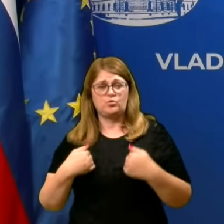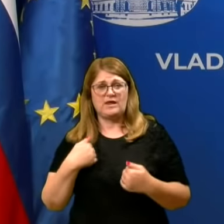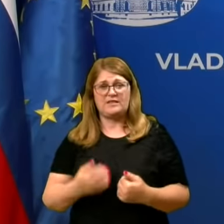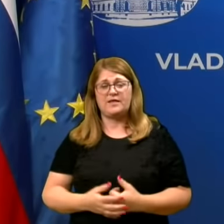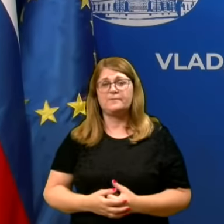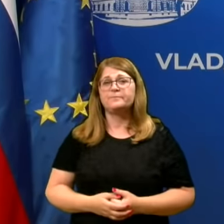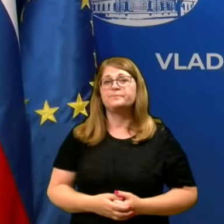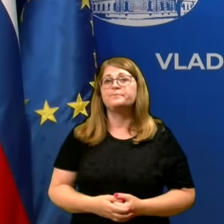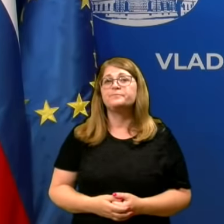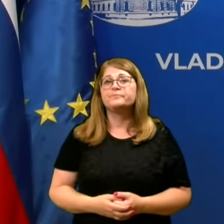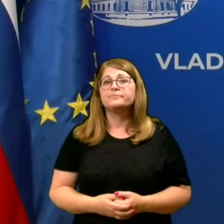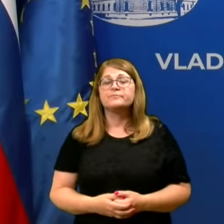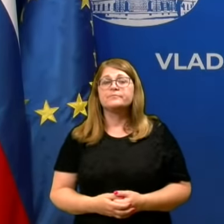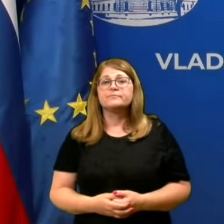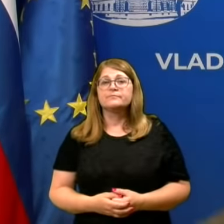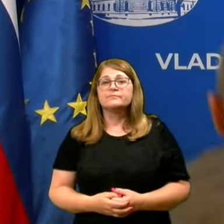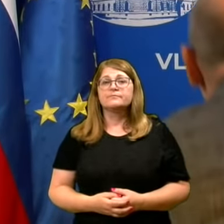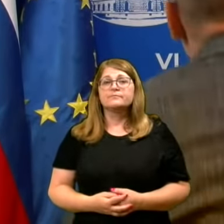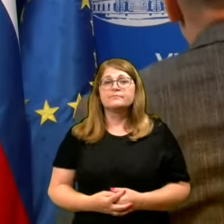v mislih.